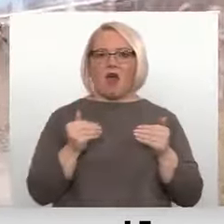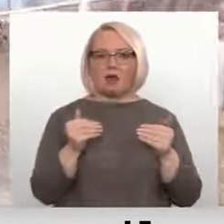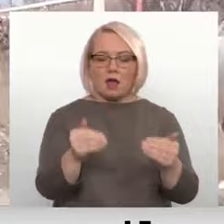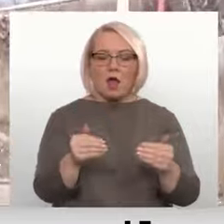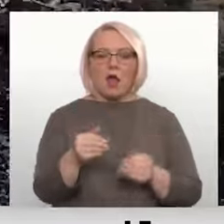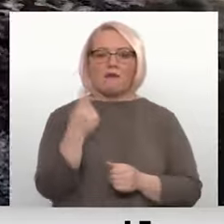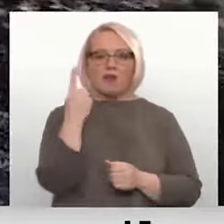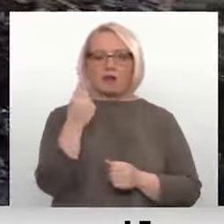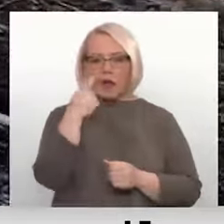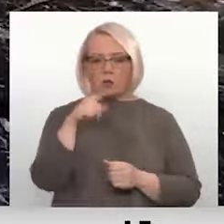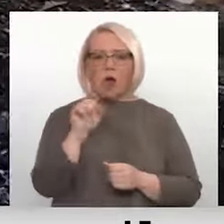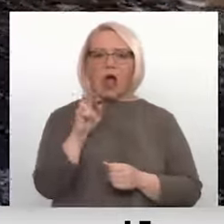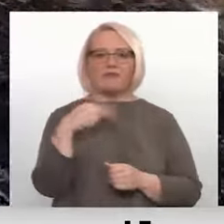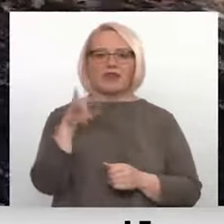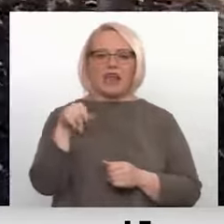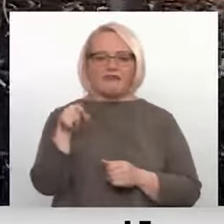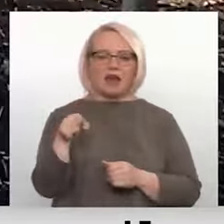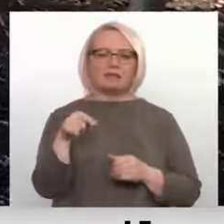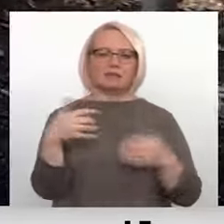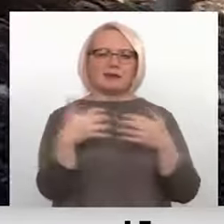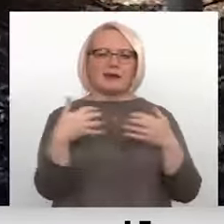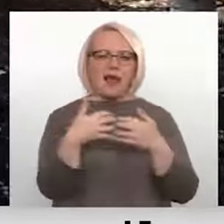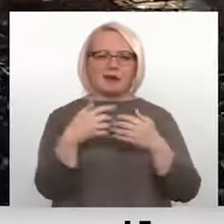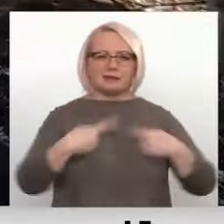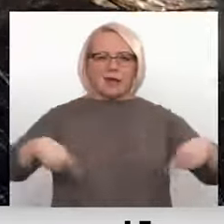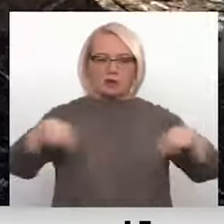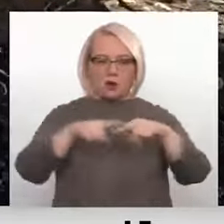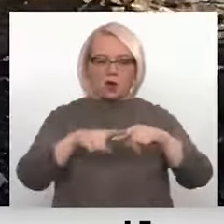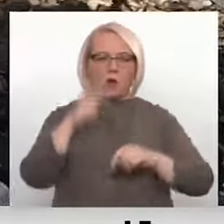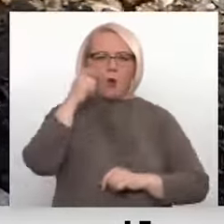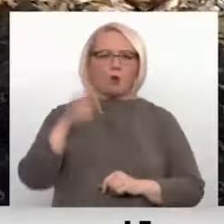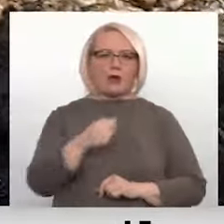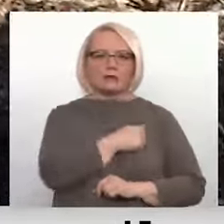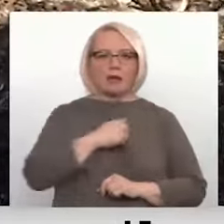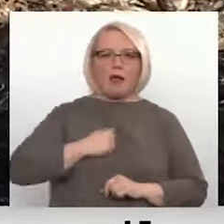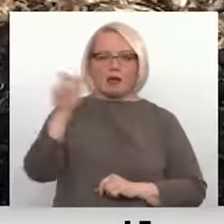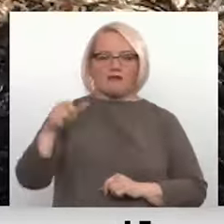no Avdiģivkas frances sektoriem daudzi Ukrainas karavīri ir pilnībā ielengti.